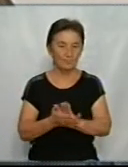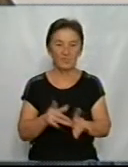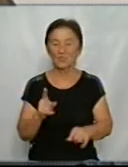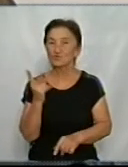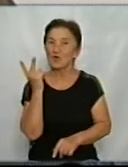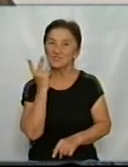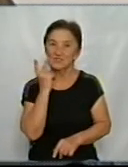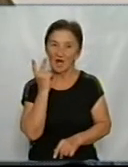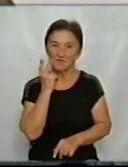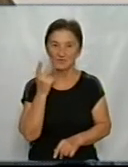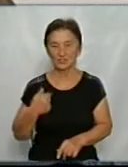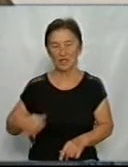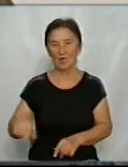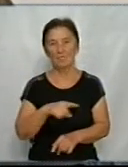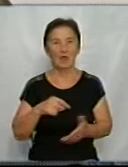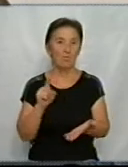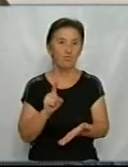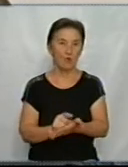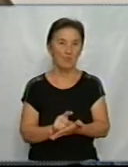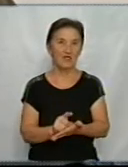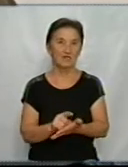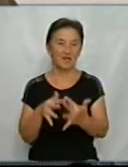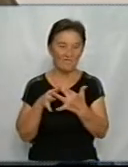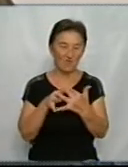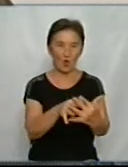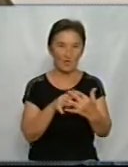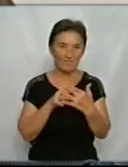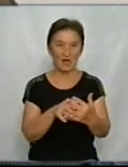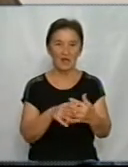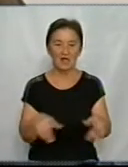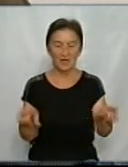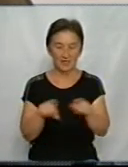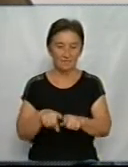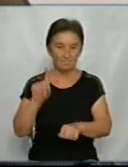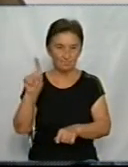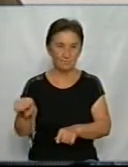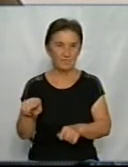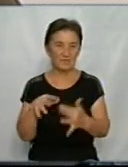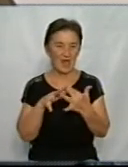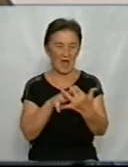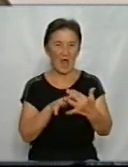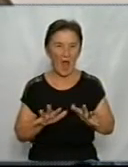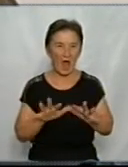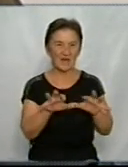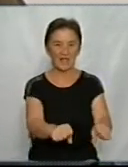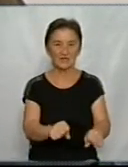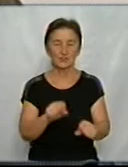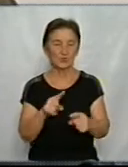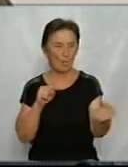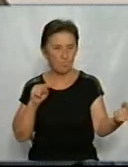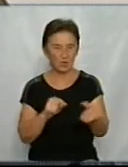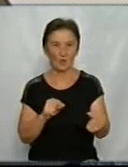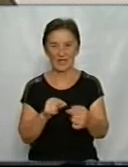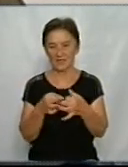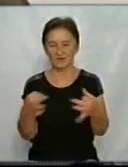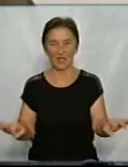ми повинні воювати з агресором. І це той самий агресор, який проти незалежності нашої країни.